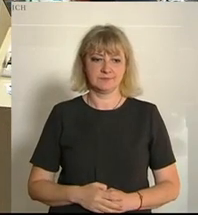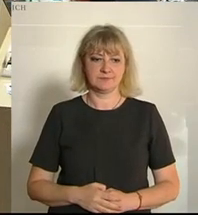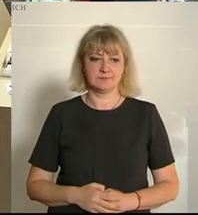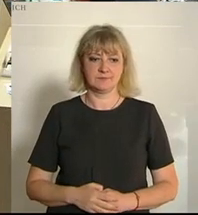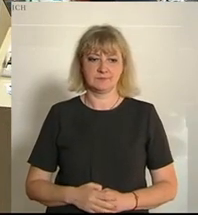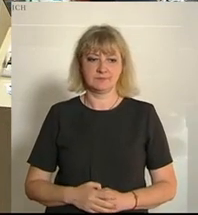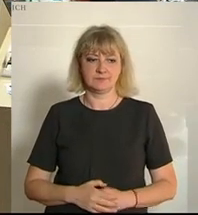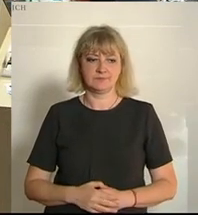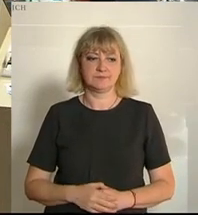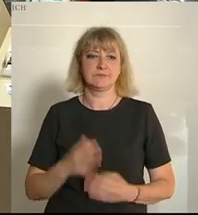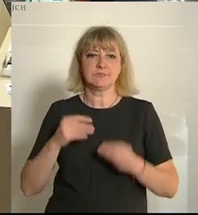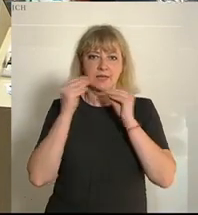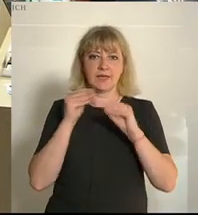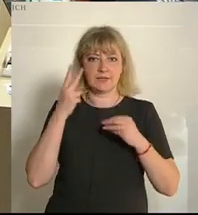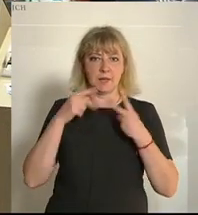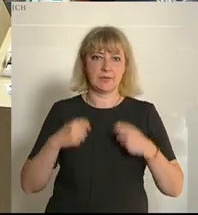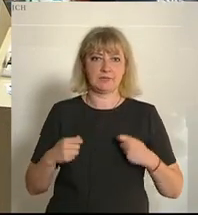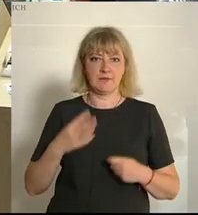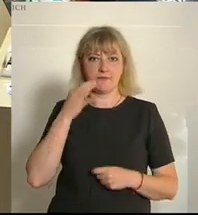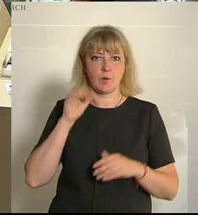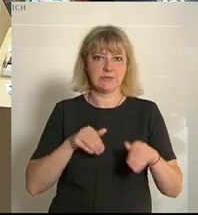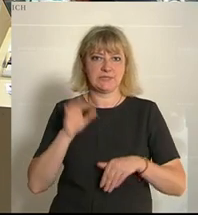Nächster Redner kommt von den Grünen, Süleman Zorber.